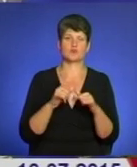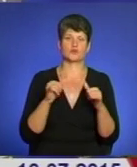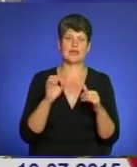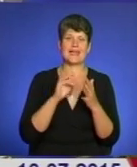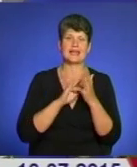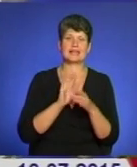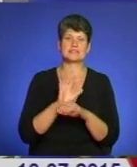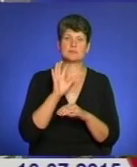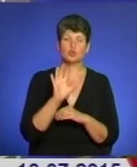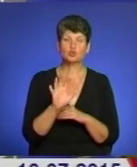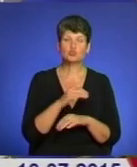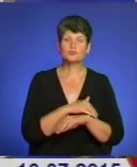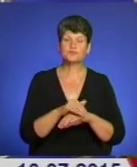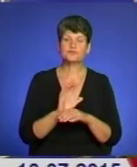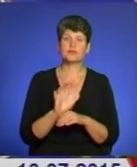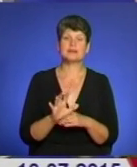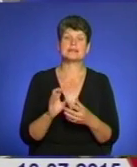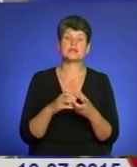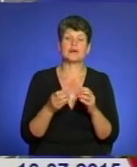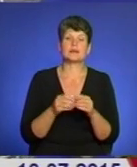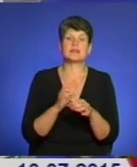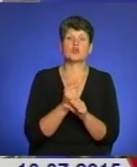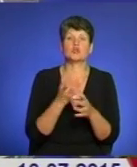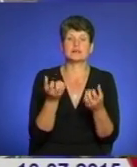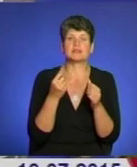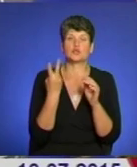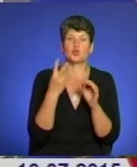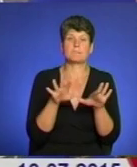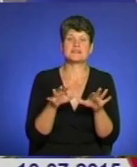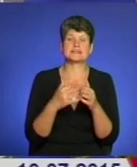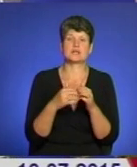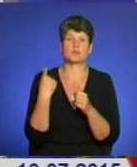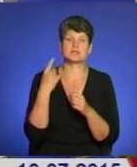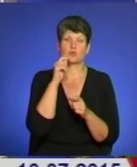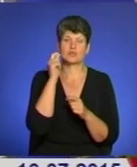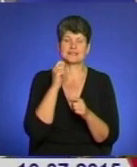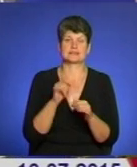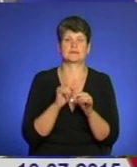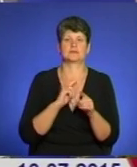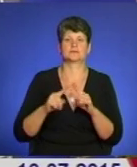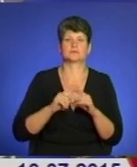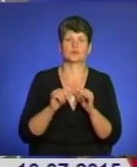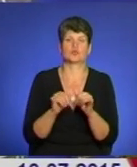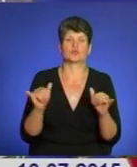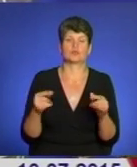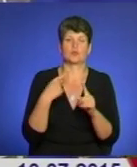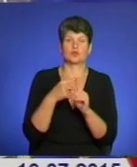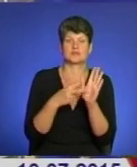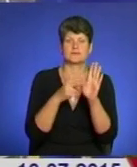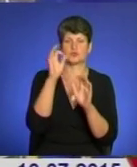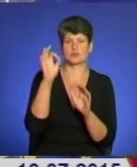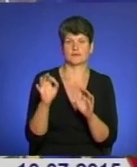За результатами аналізу отримало друге місце серед областей України за темпами ростку плюс 7%.